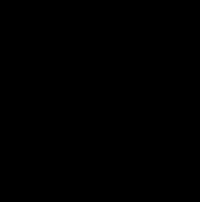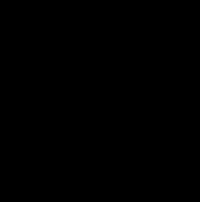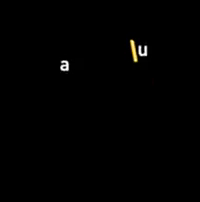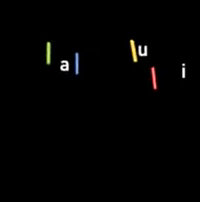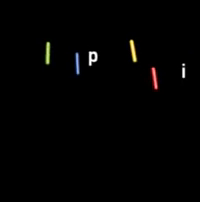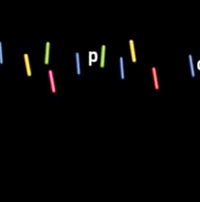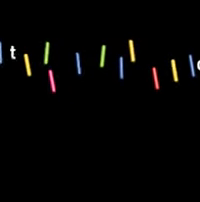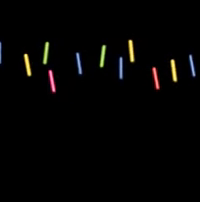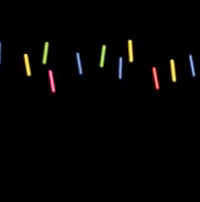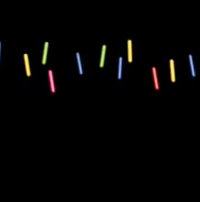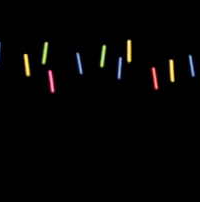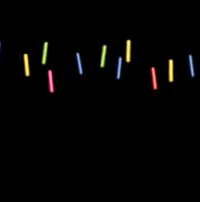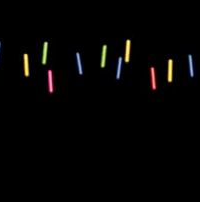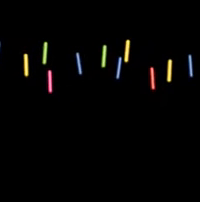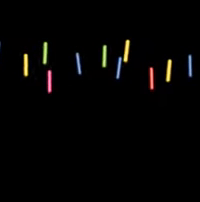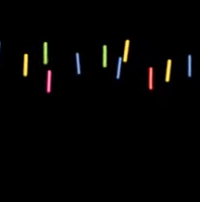Thank